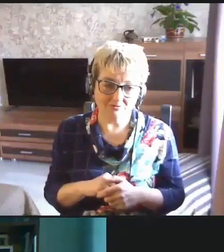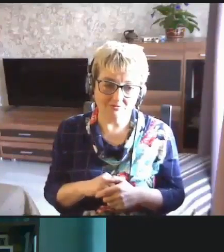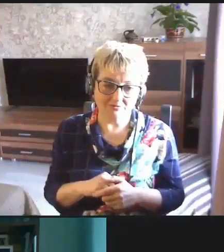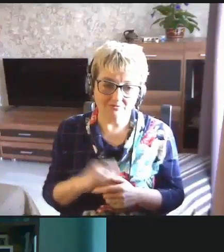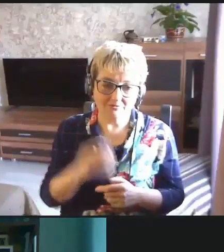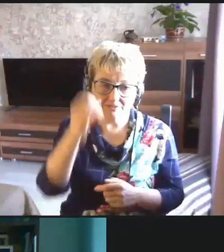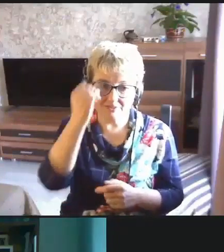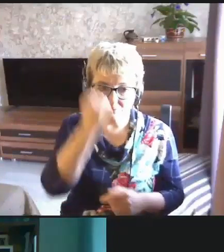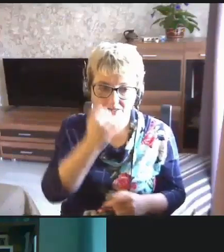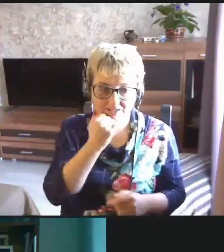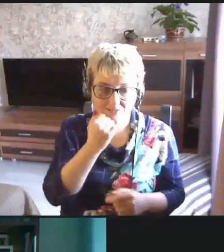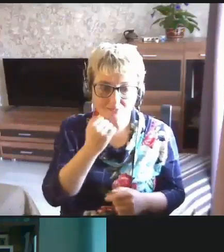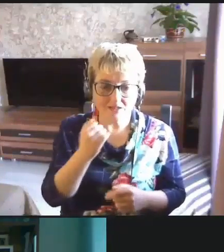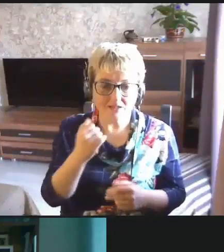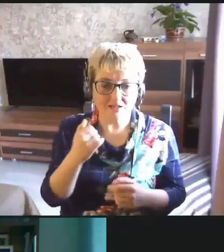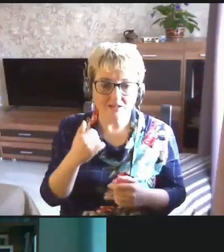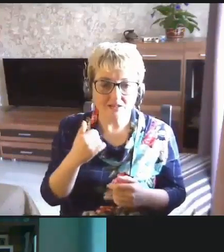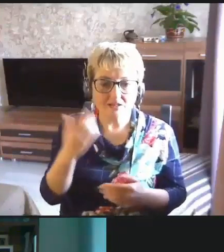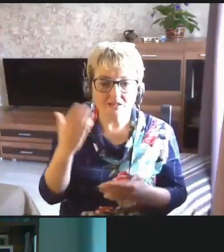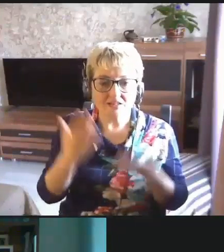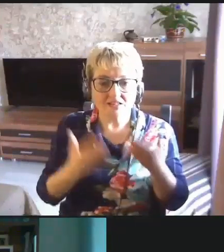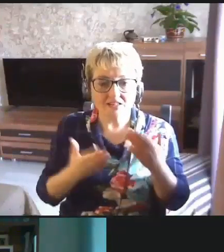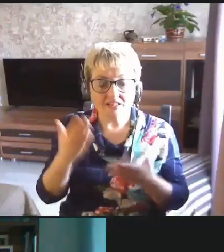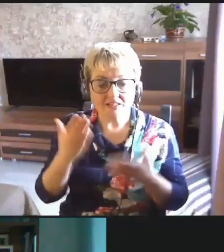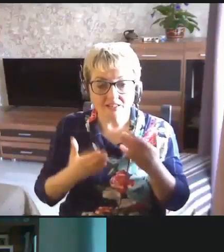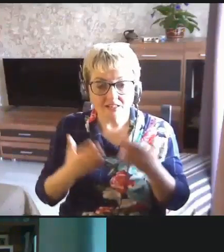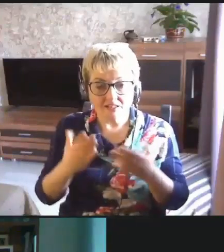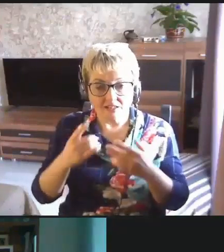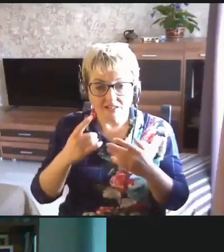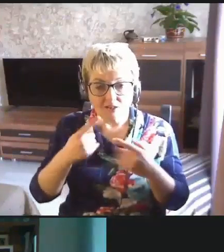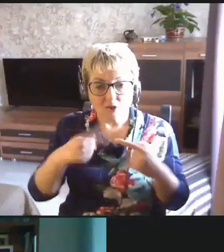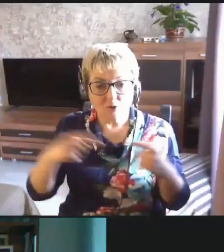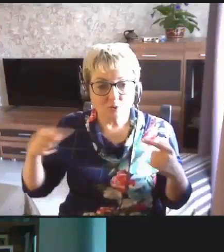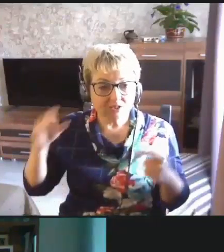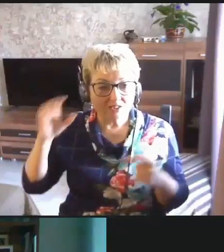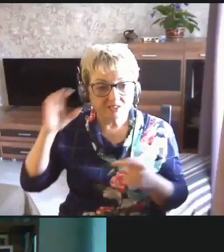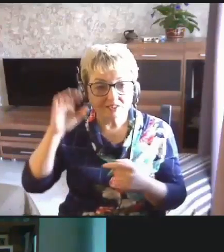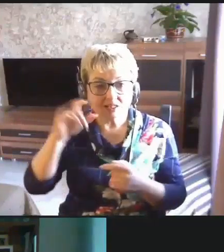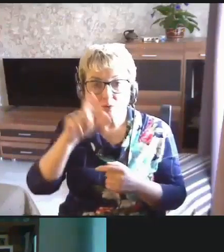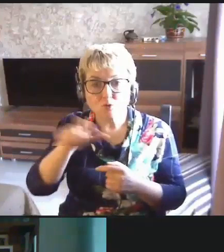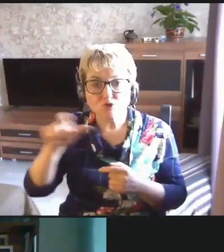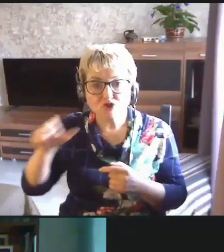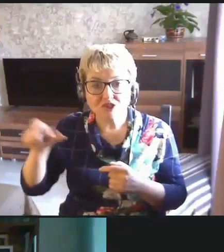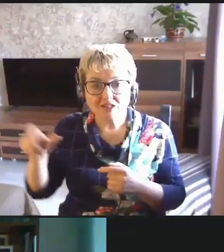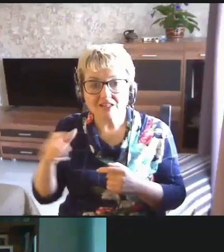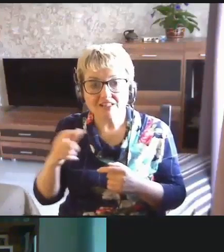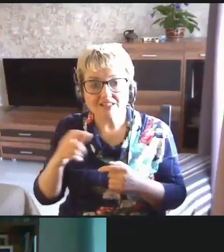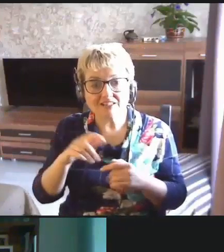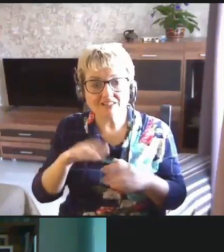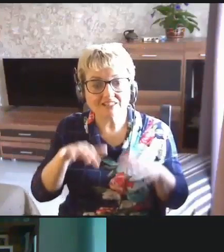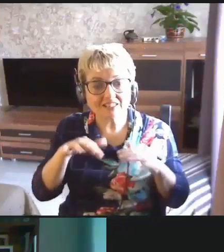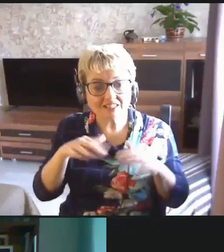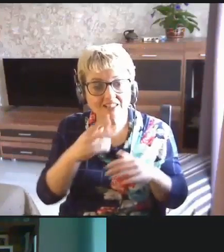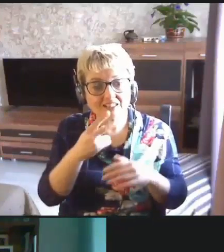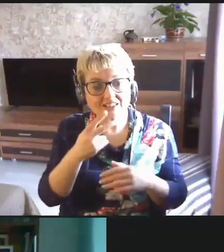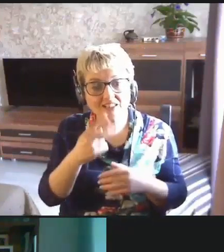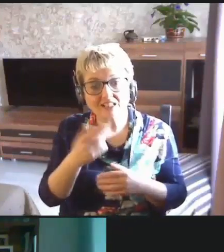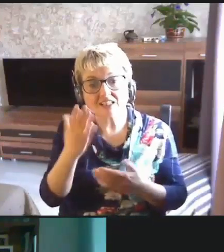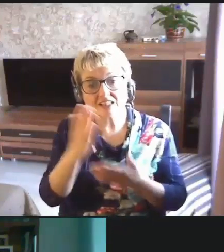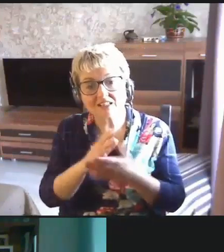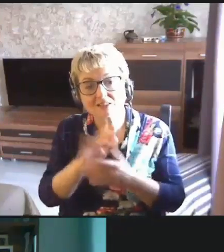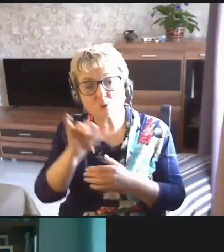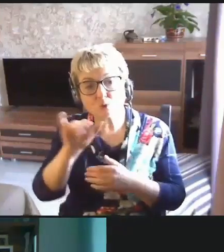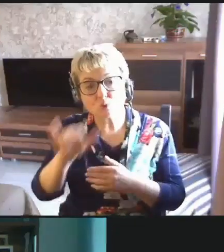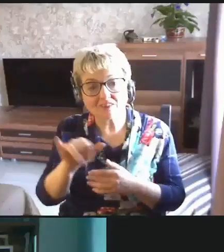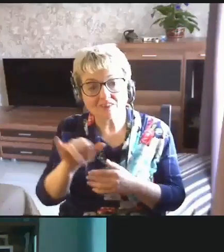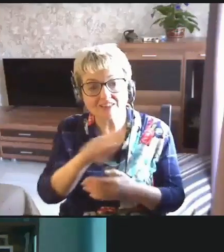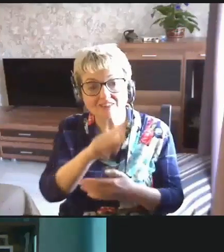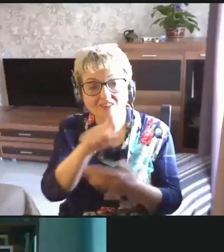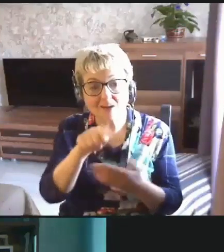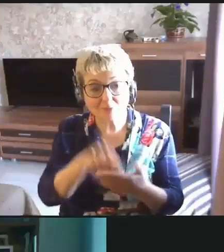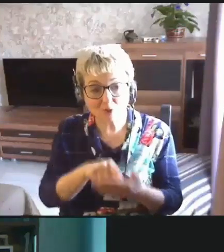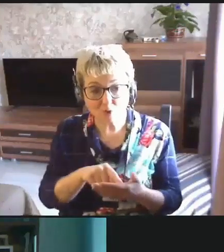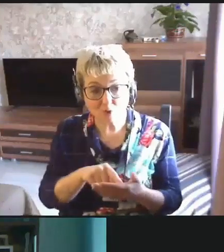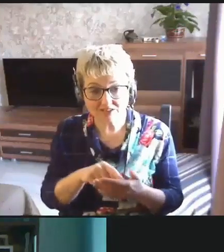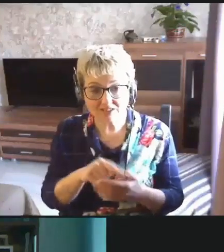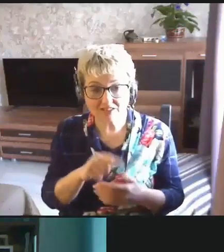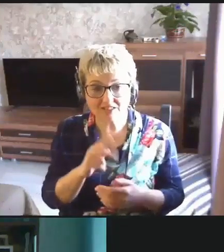Спасибо. Если другие слушатели, зрители, есть ли у вас еще вопросы?